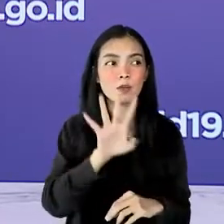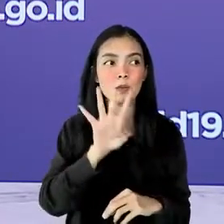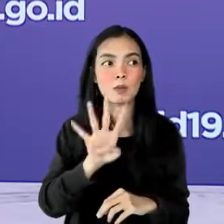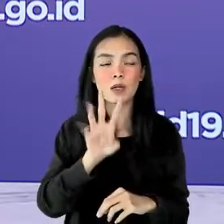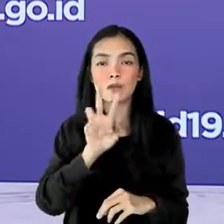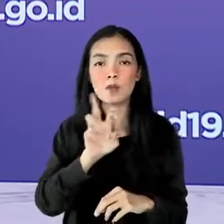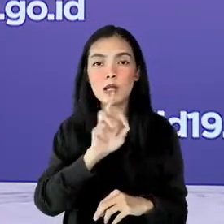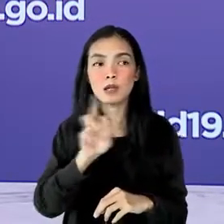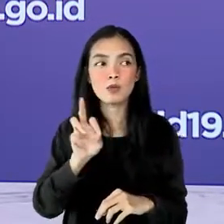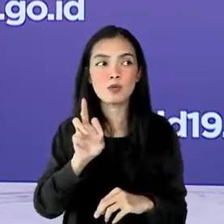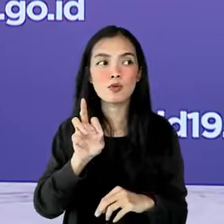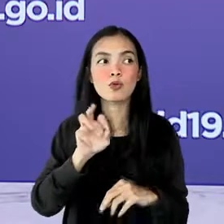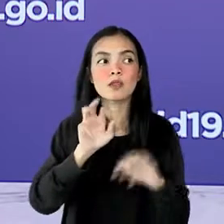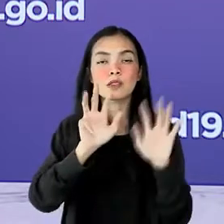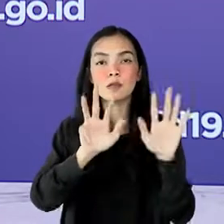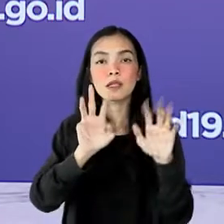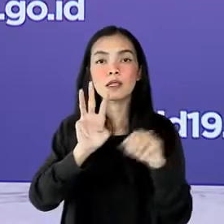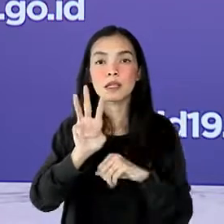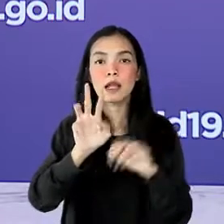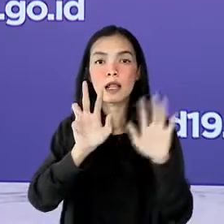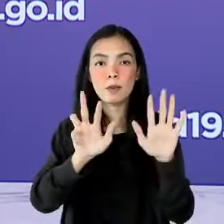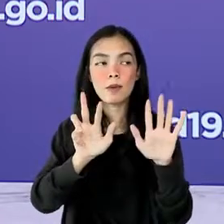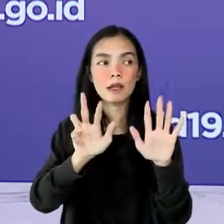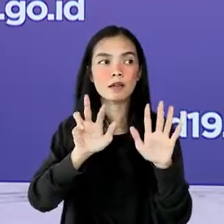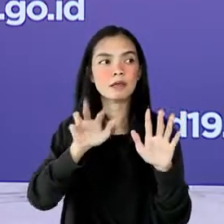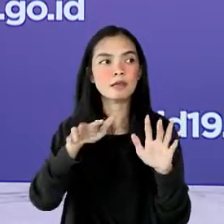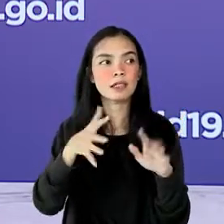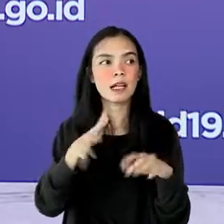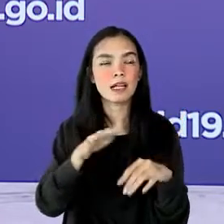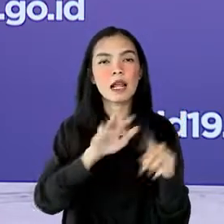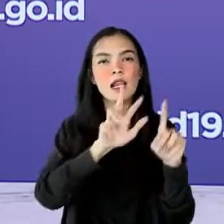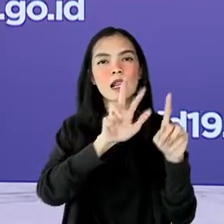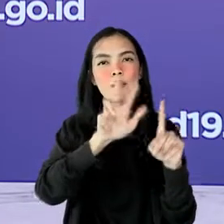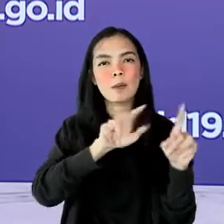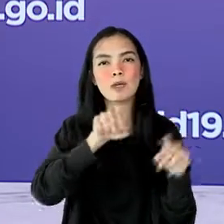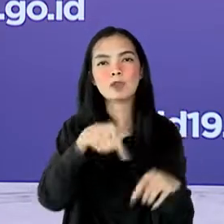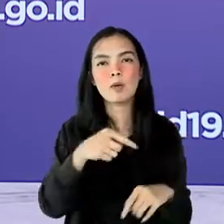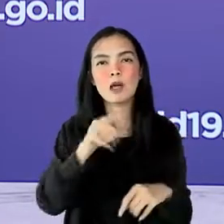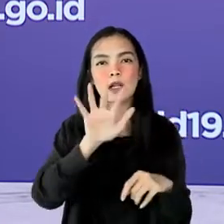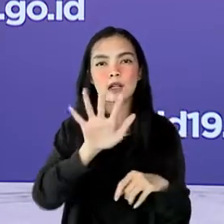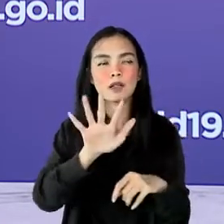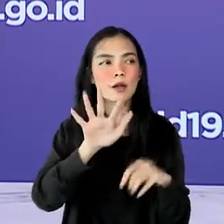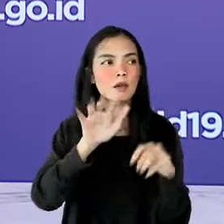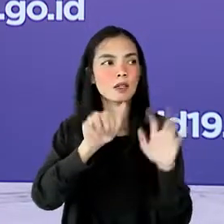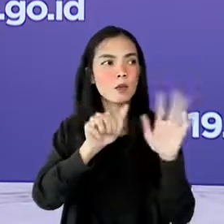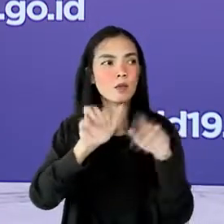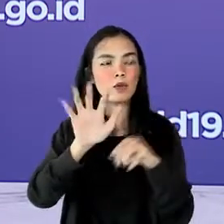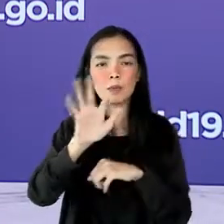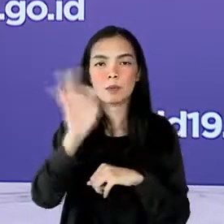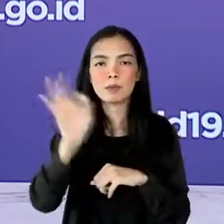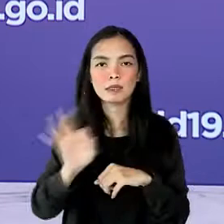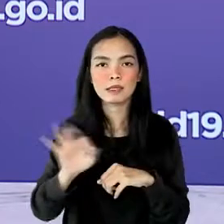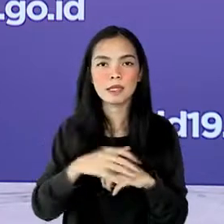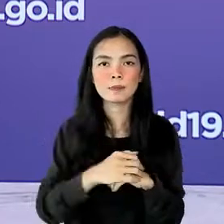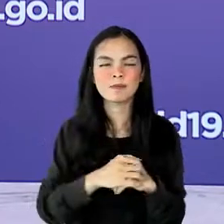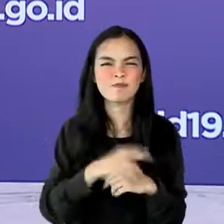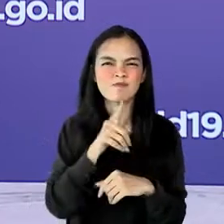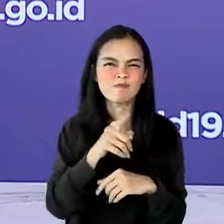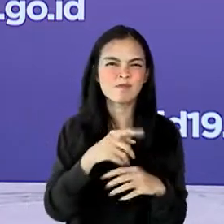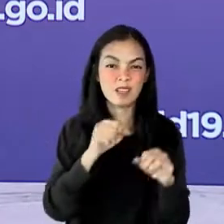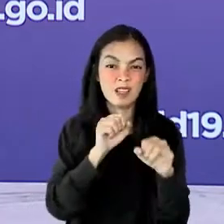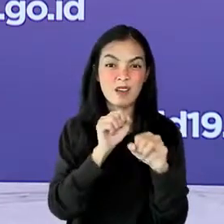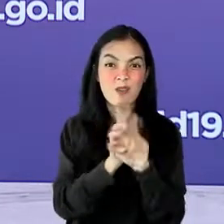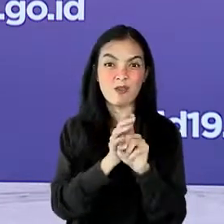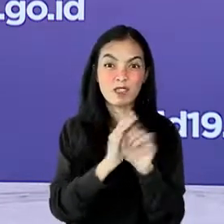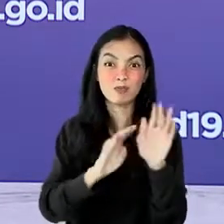.938 atau 18,65 persen. Tentunya